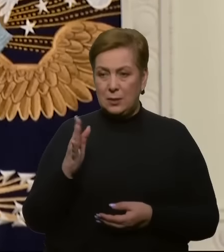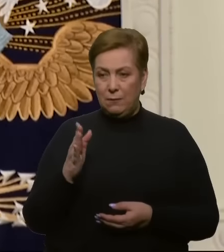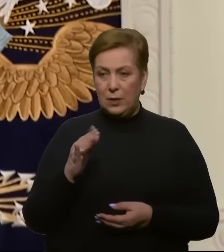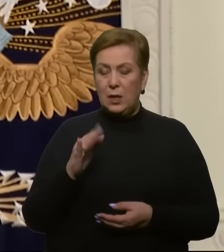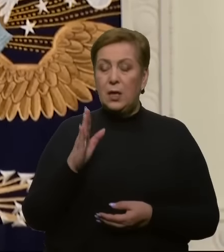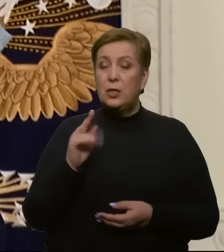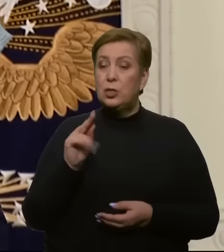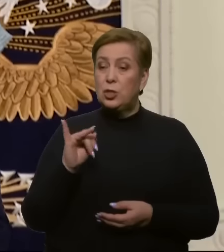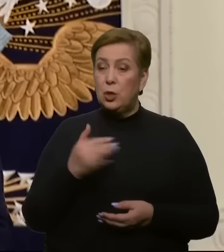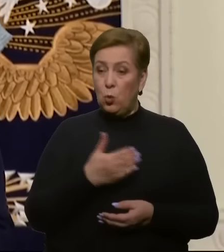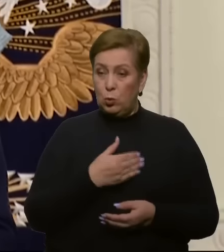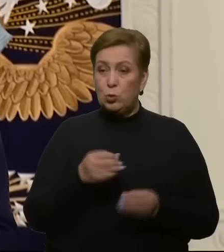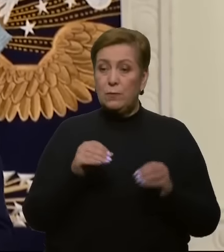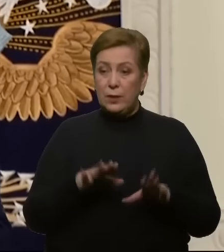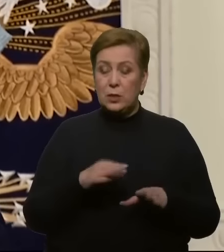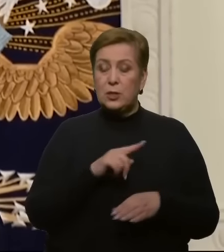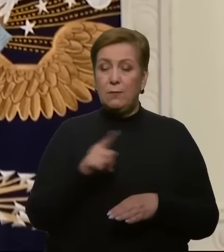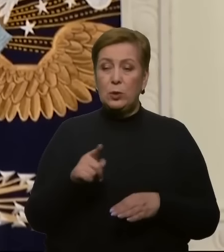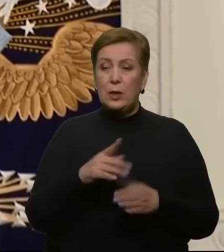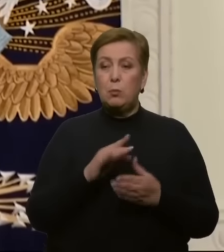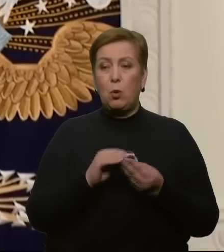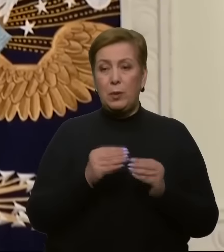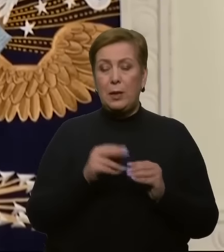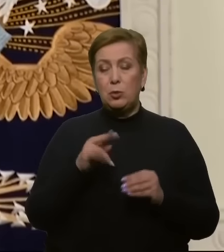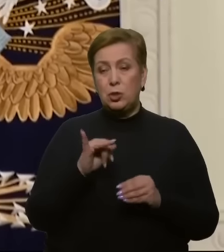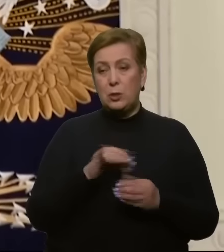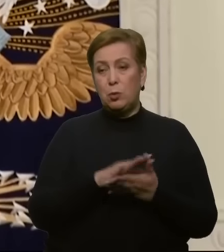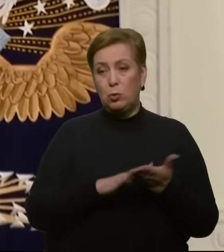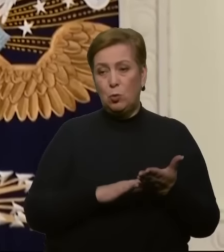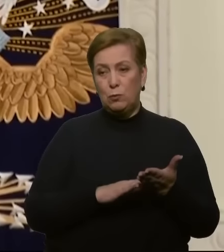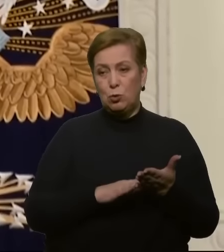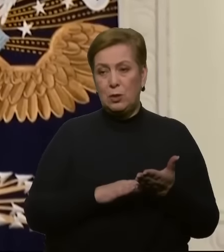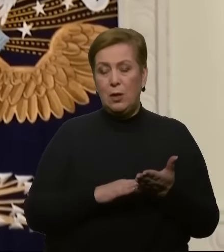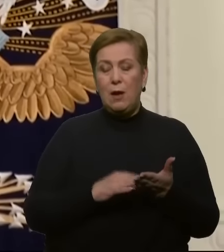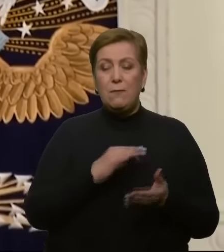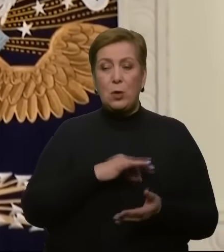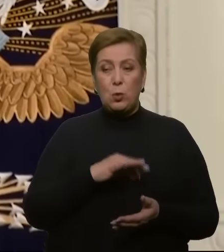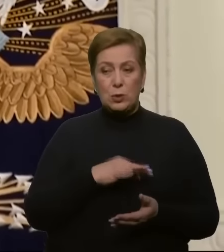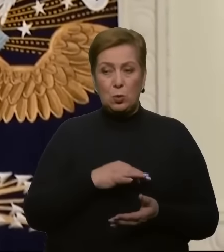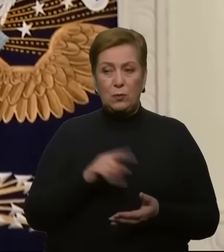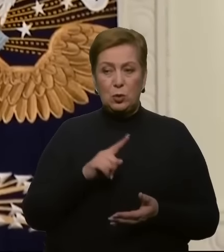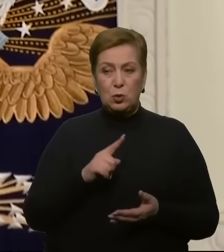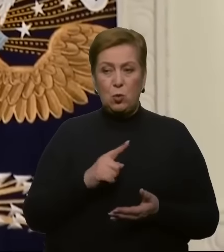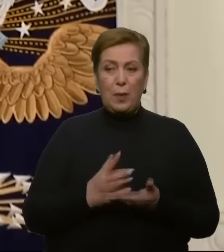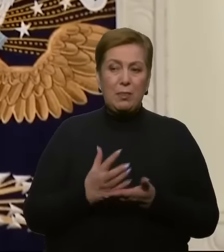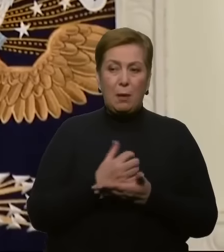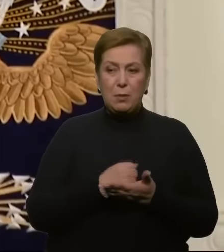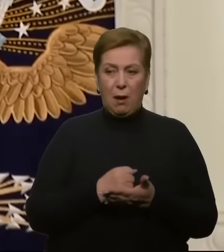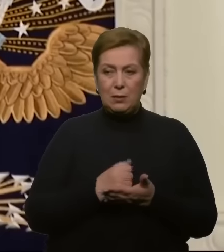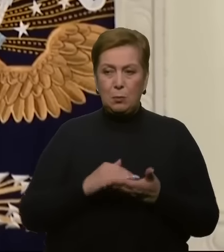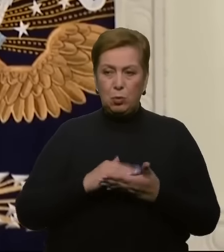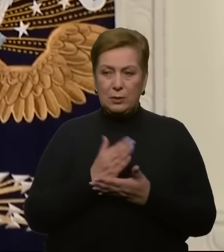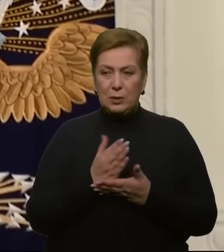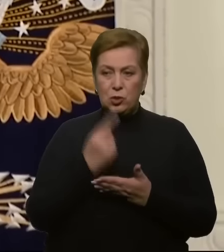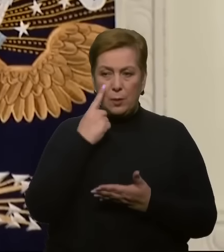вибрати, чи хочуть вони вирішити проблему, чи продовжувати використовувати її як зброю, щоб набрати політичні бали проти